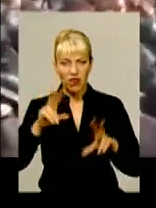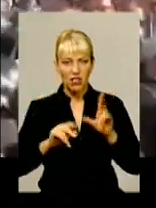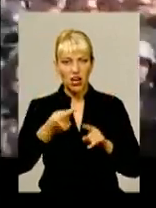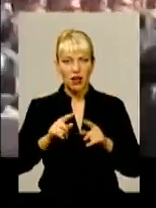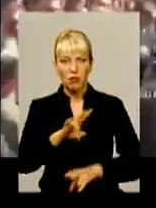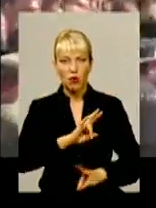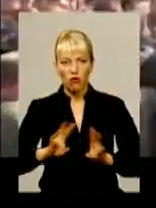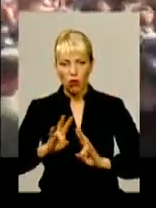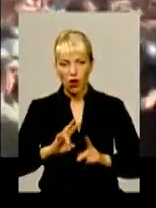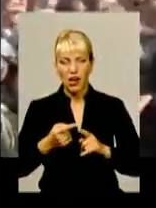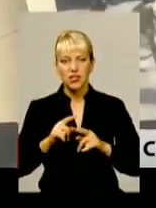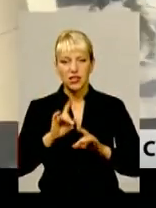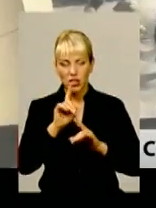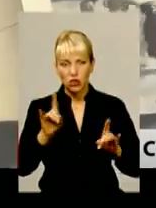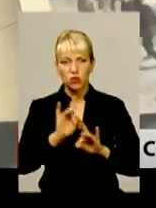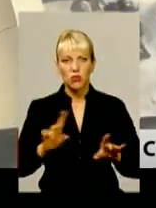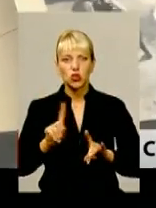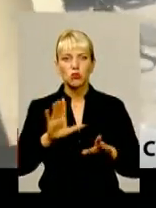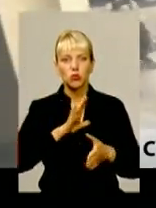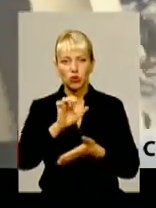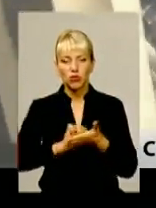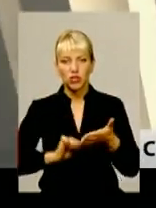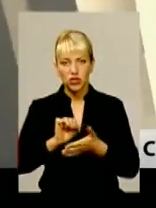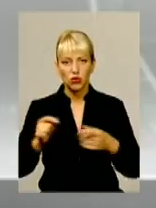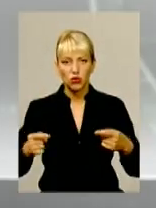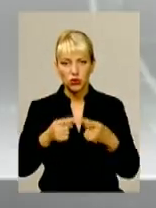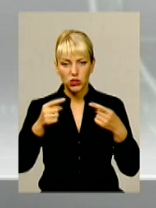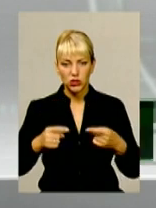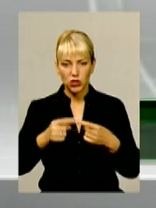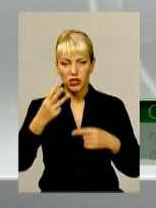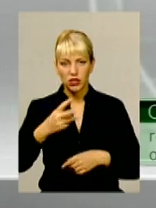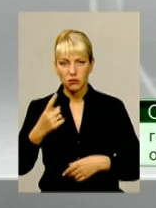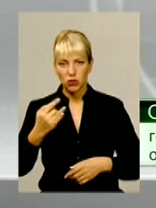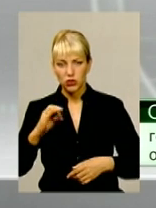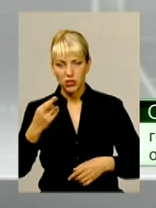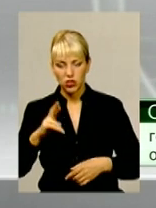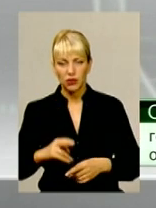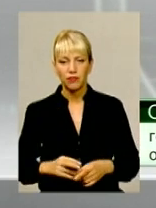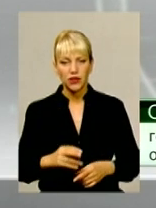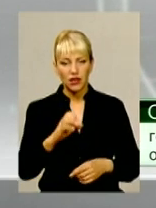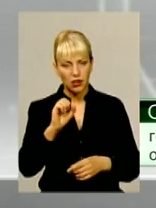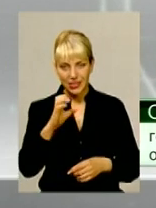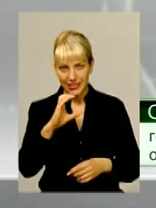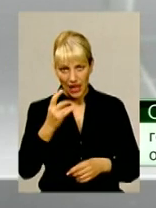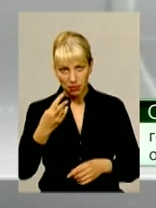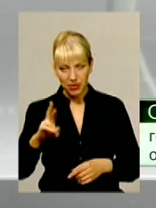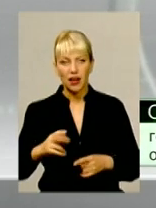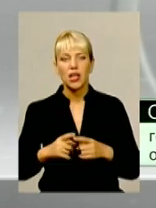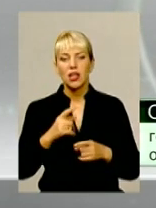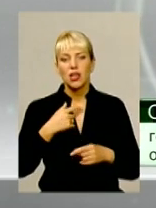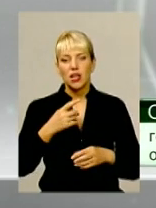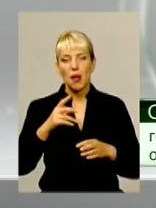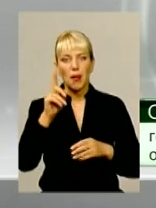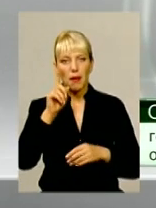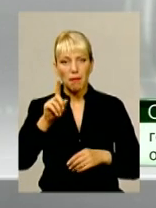розповідають, що саме спричинило протистояння 31 серпня. Бердон міліції чи працівників міліції рушив на людей,